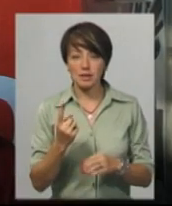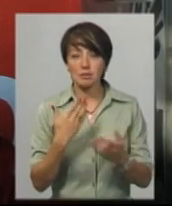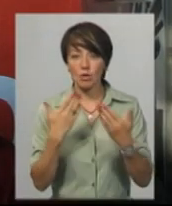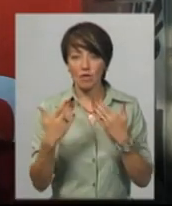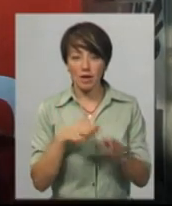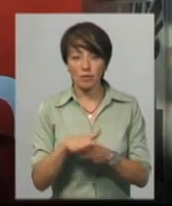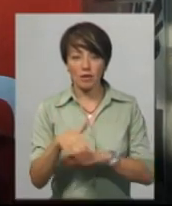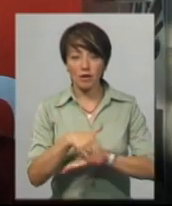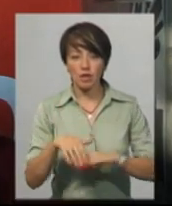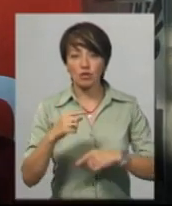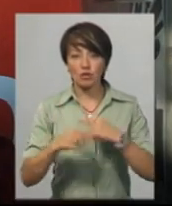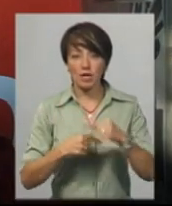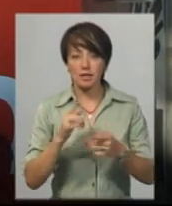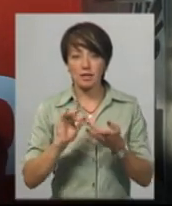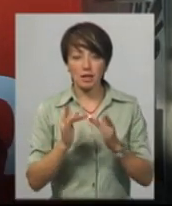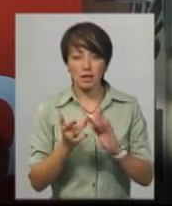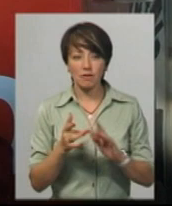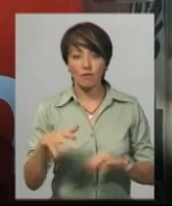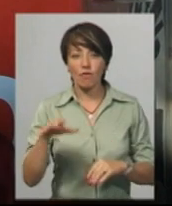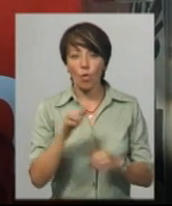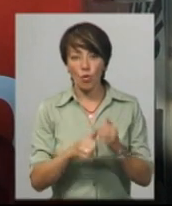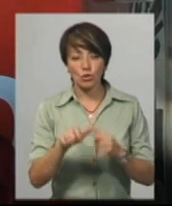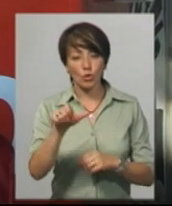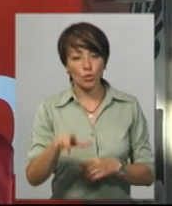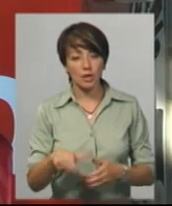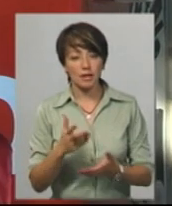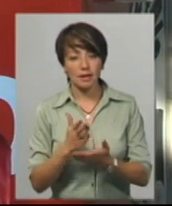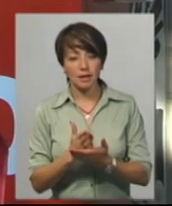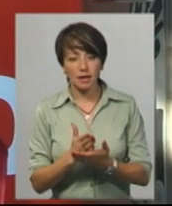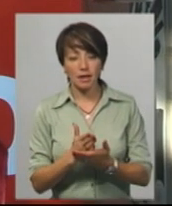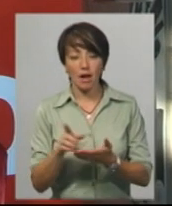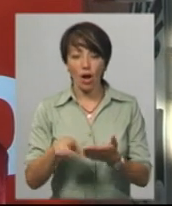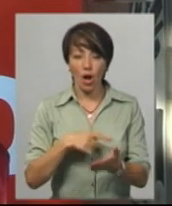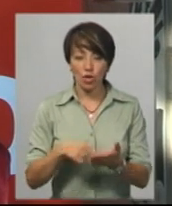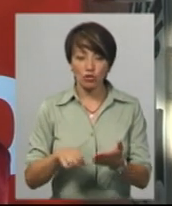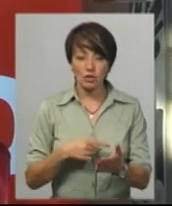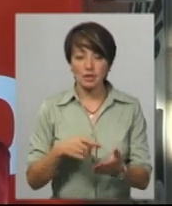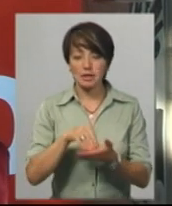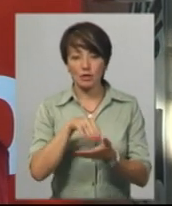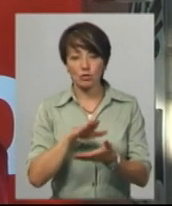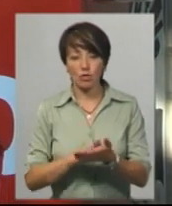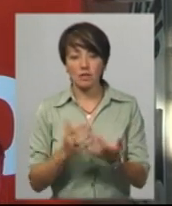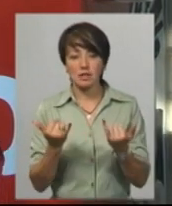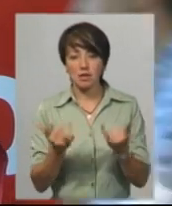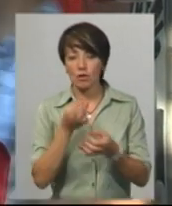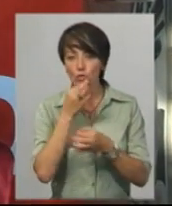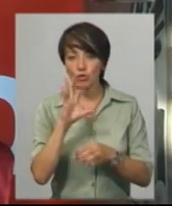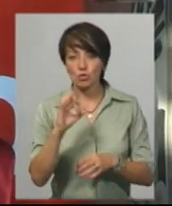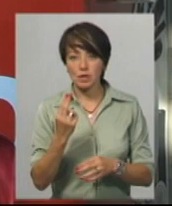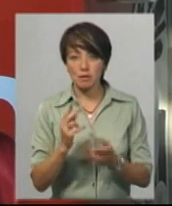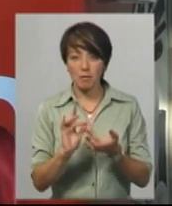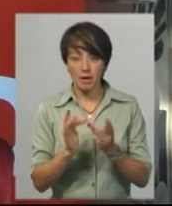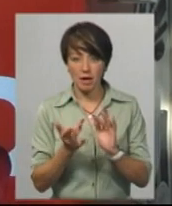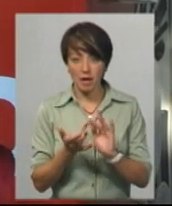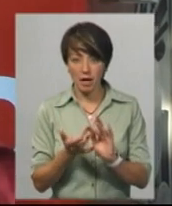спілкування – це через соцмережі. Тому що практично у кожного людини є гаджет. Кожна людина зареєстрована зараз в будь-які соцмережі, які ми